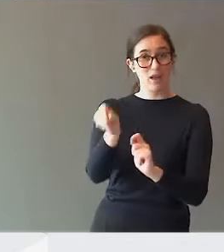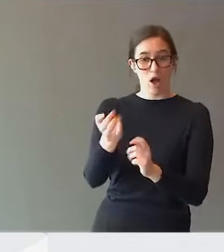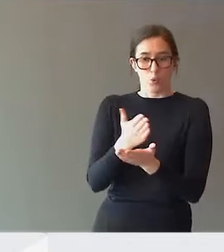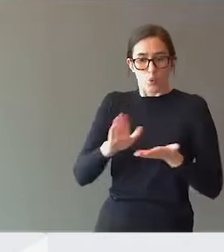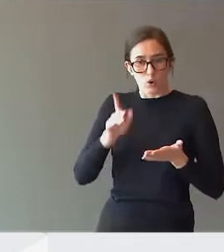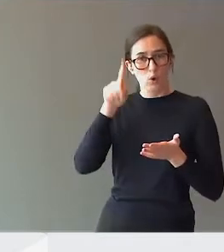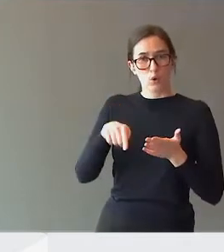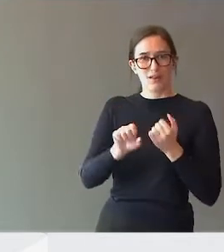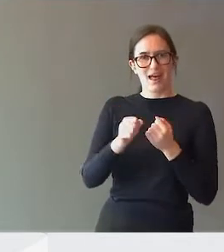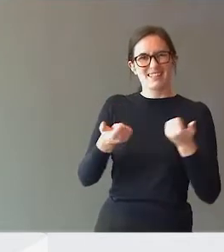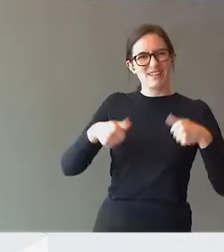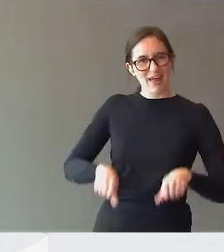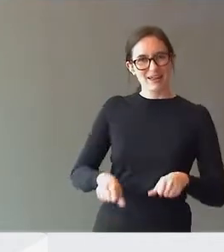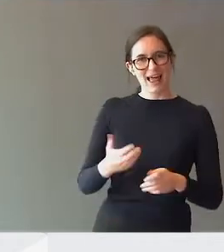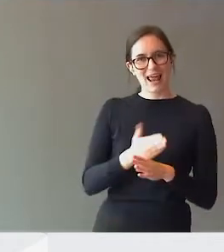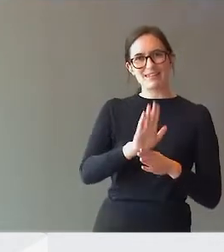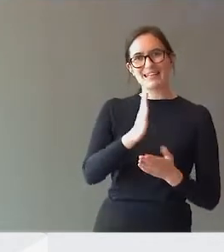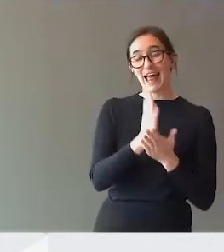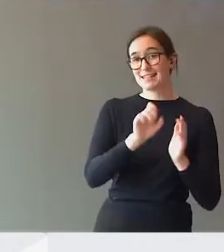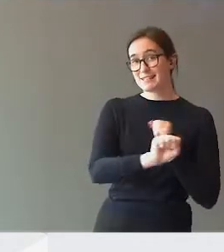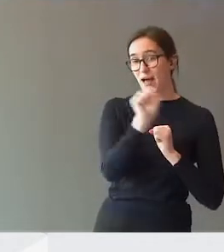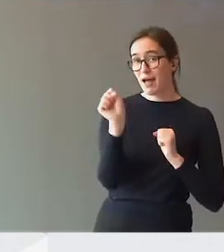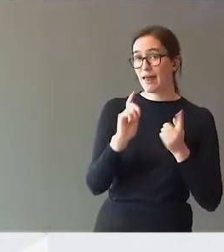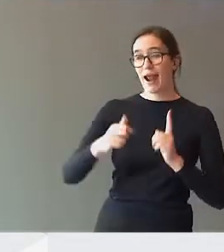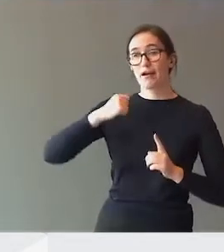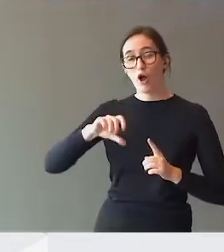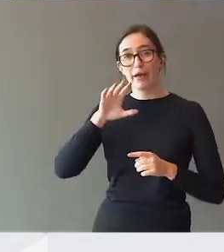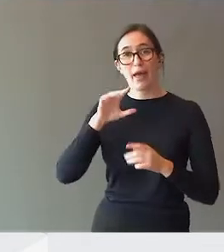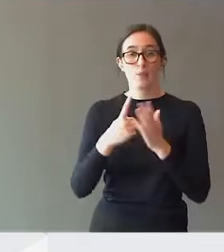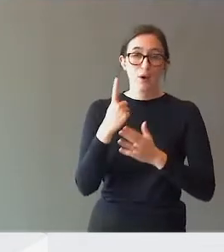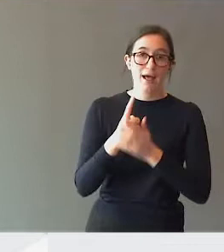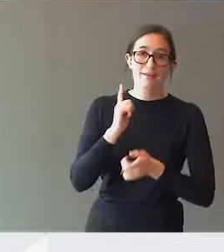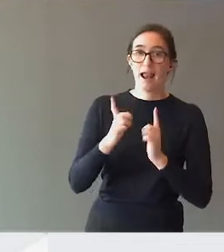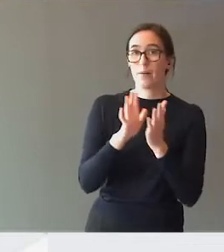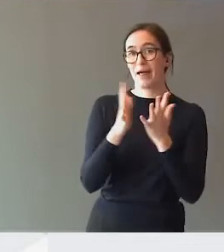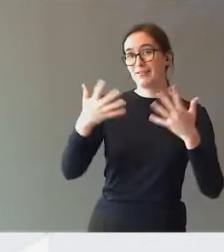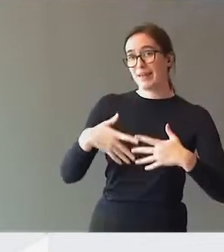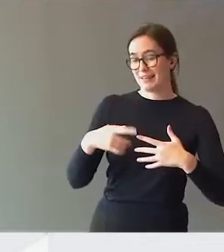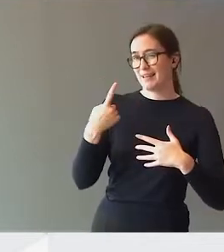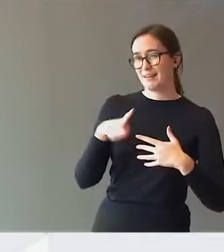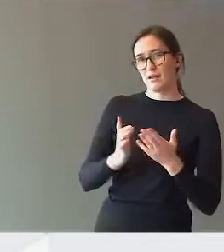rettsvang, uten å svekke klaregådgang og medvirkning og den saksjønlige vurderingen.